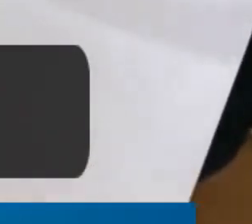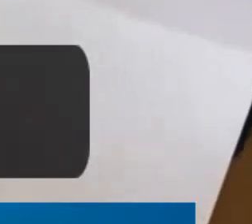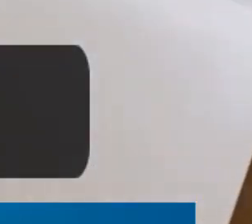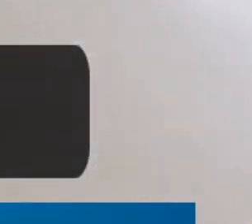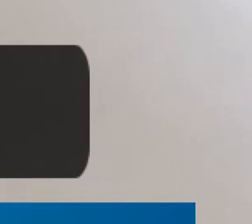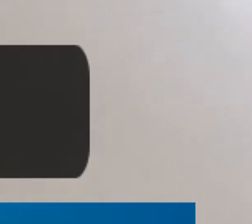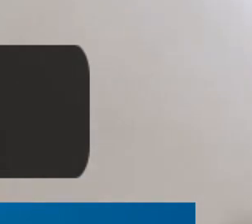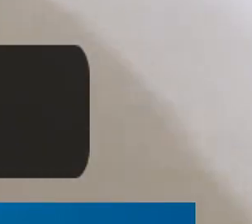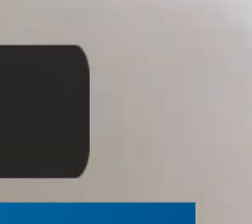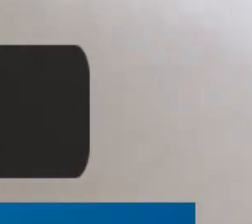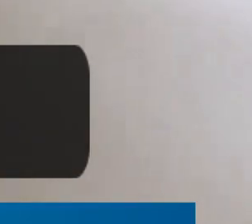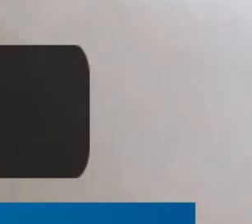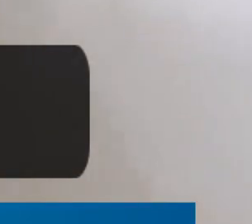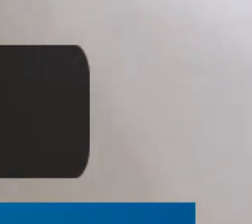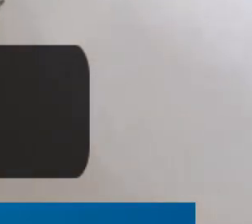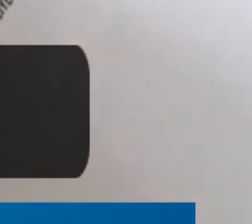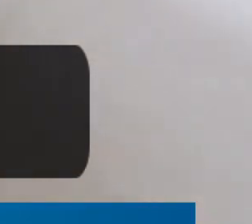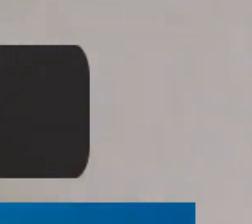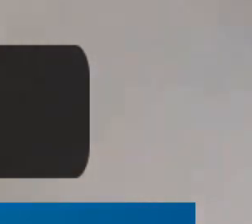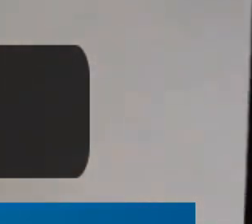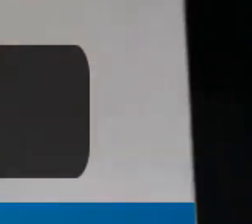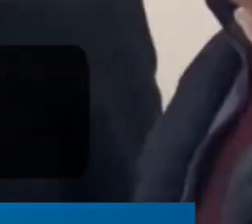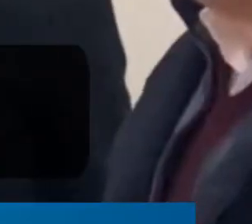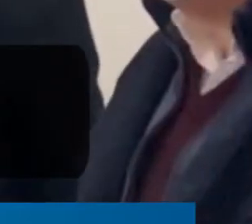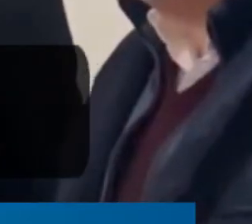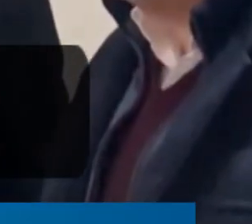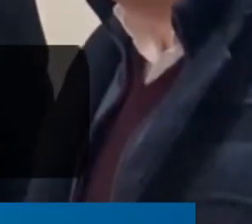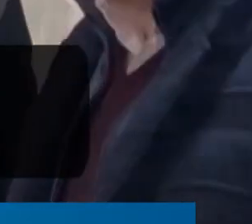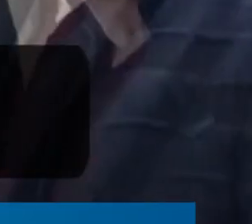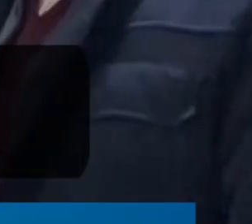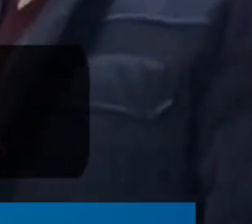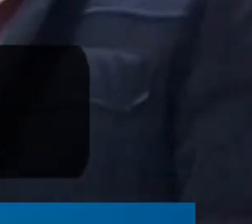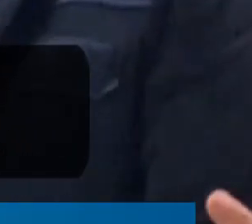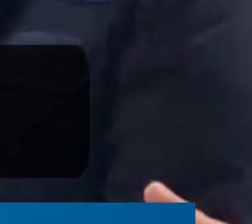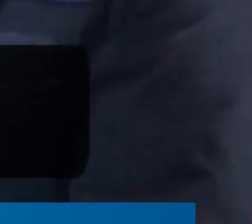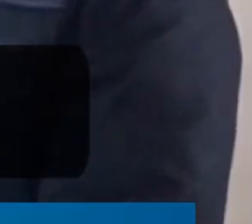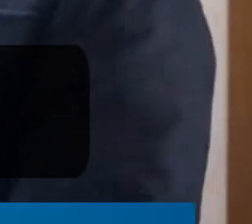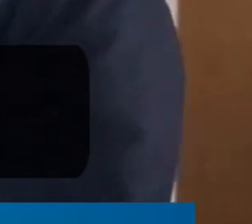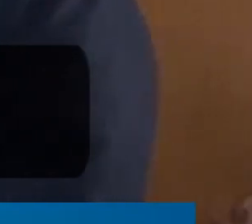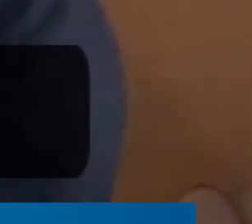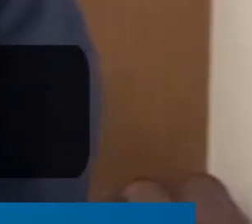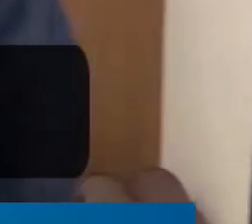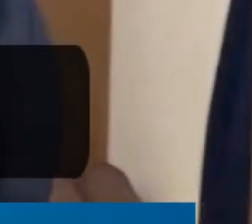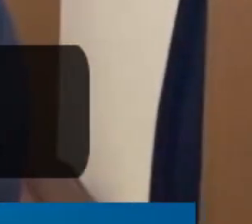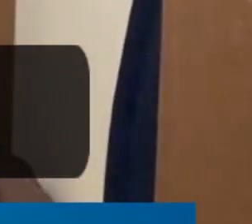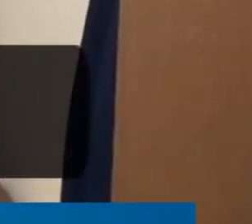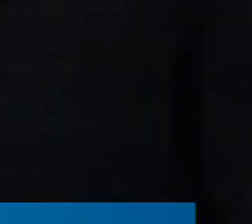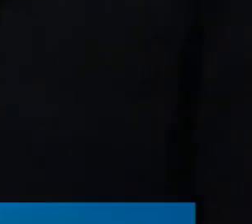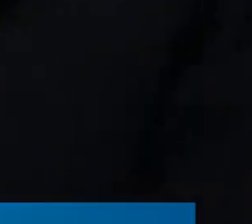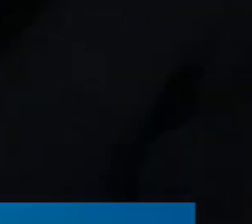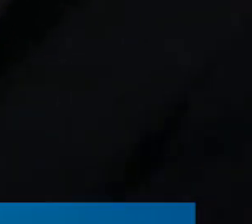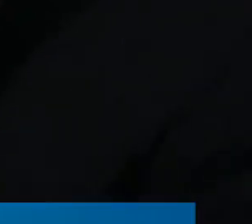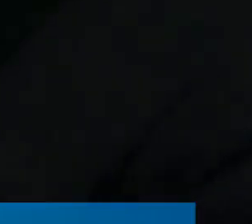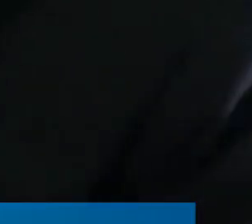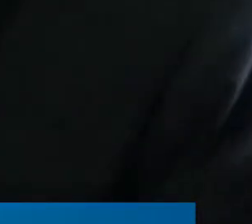mesela ödeneyim para burada. Öyle küçük. 385 lira para ödemişim. Isınmak için arıyorduk. Bu da ısınmadığımız. Isınmadan verdiğim para bu.